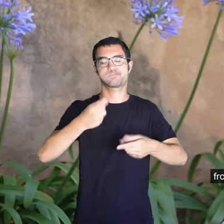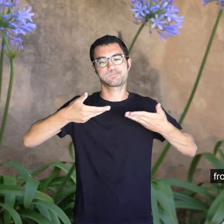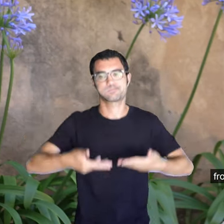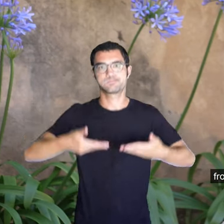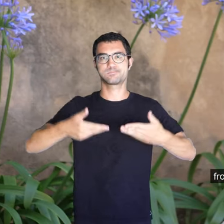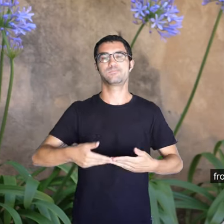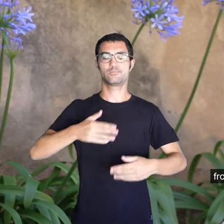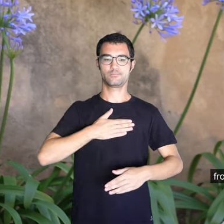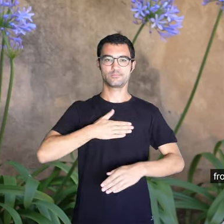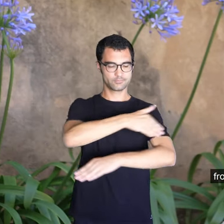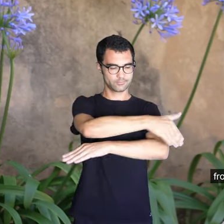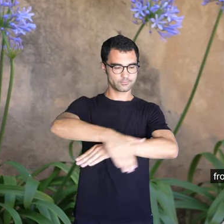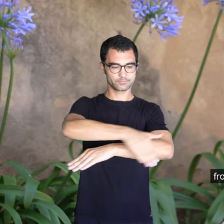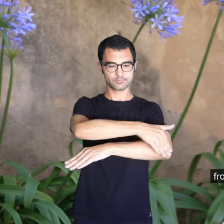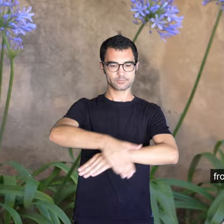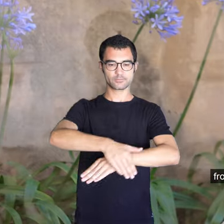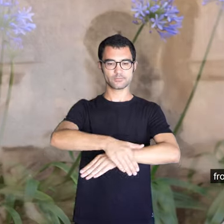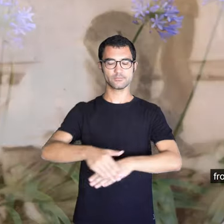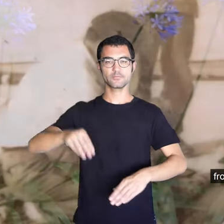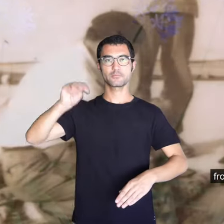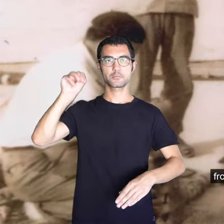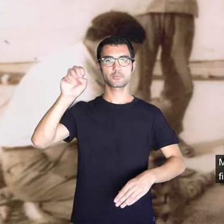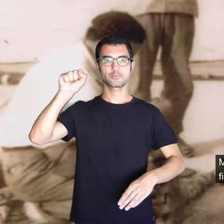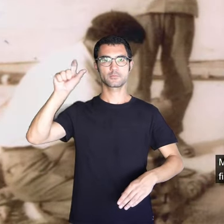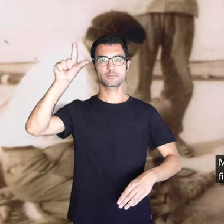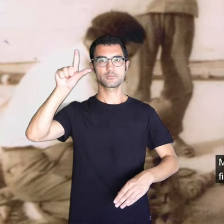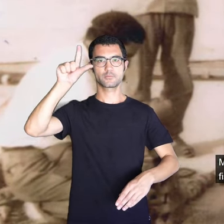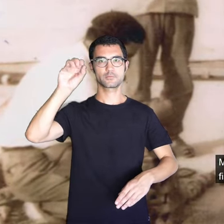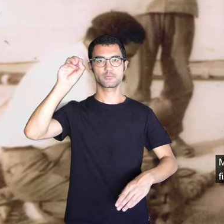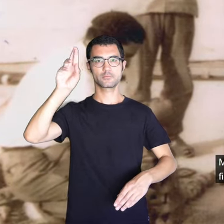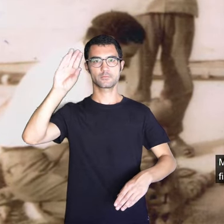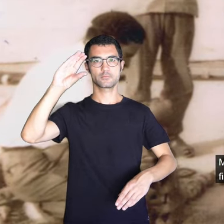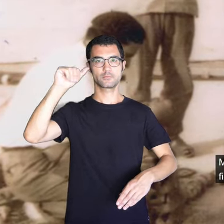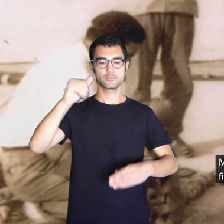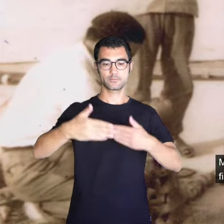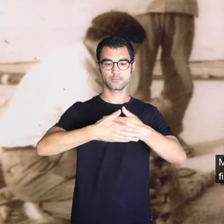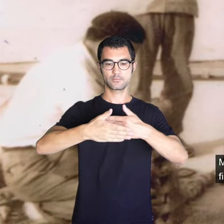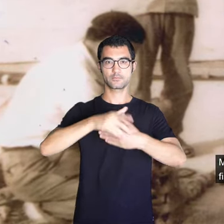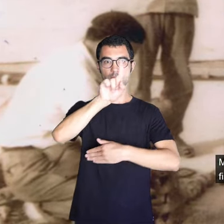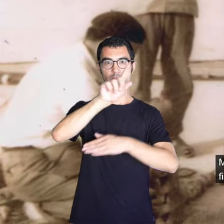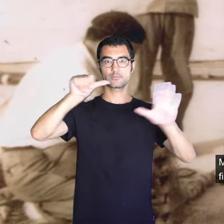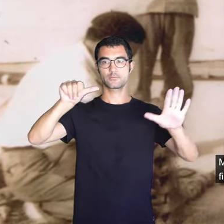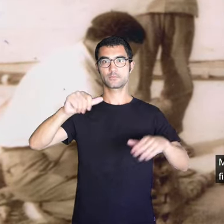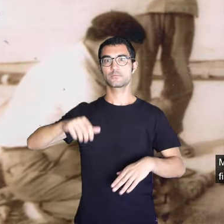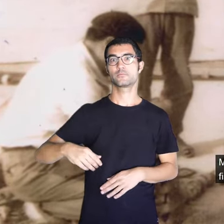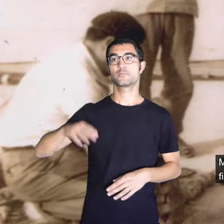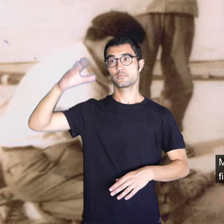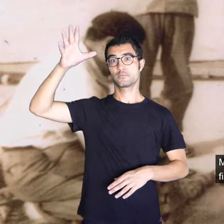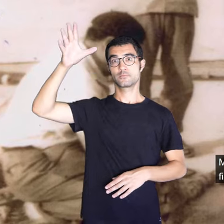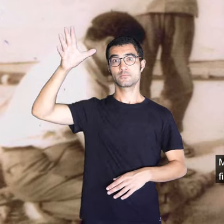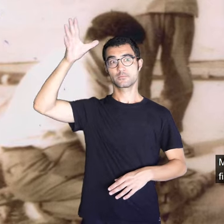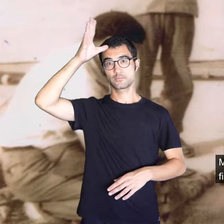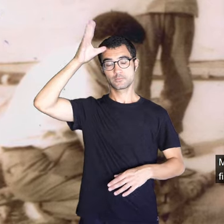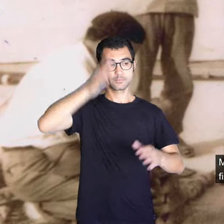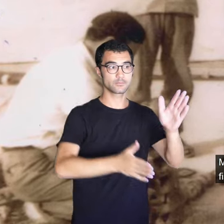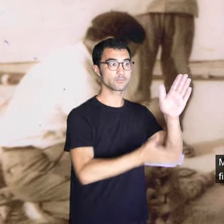que vivíem en el número 16, a la barca. Mon mare sempre havia de du bar, perquè mon pare quan sortia